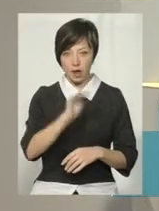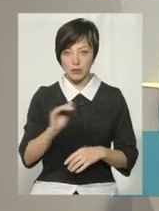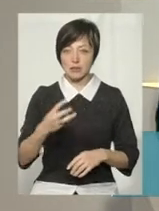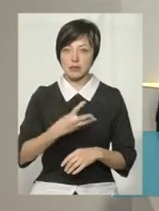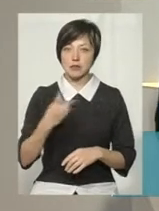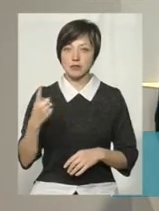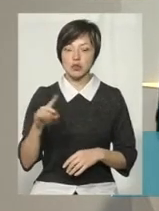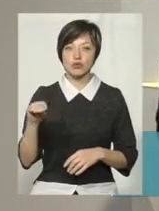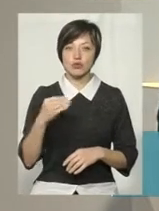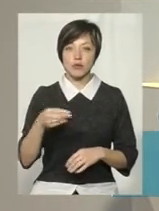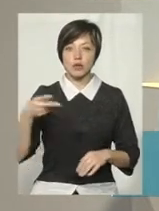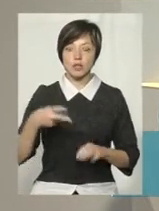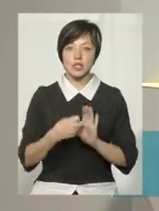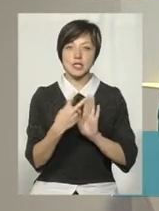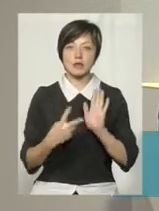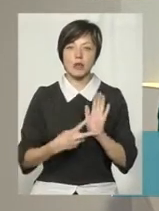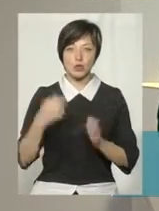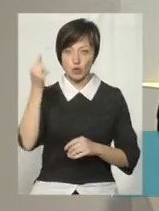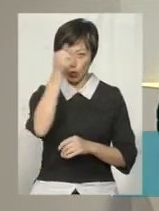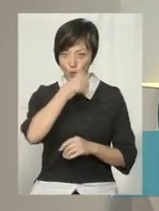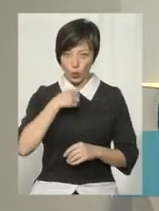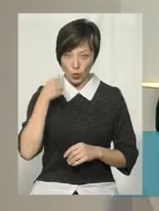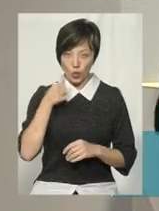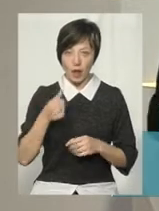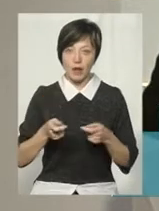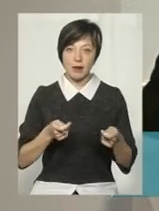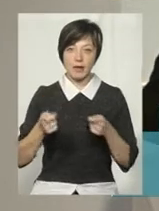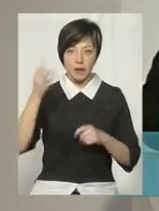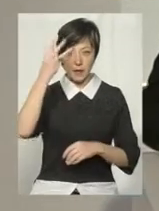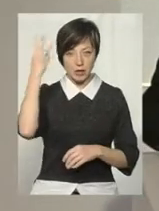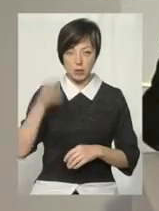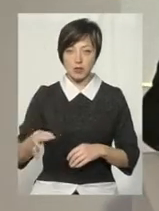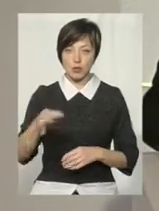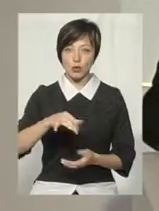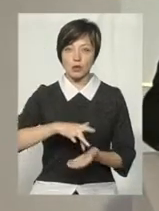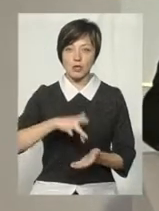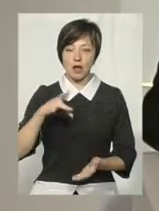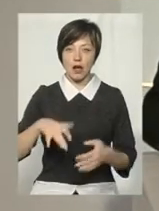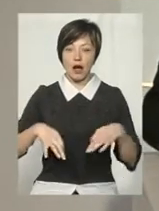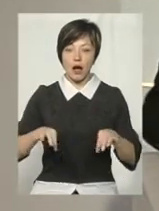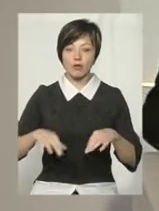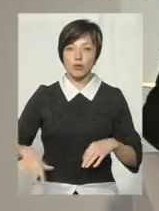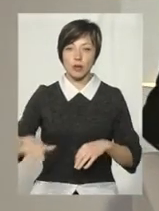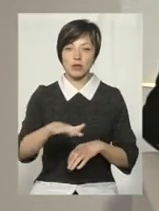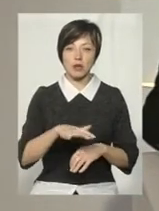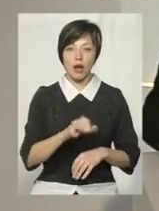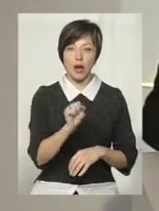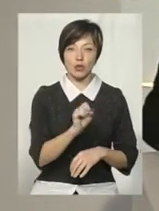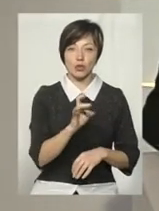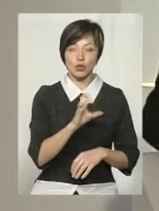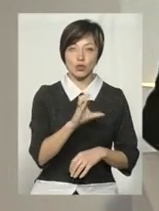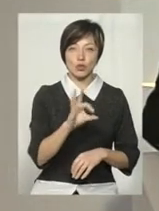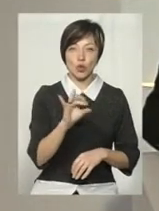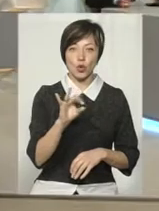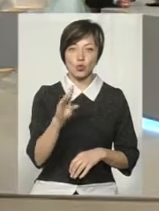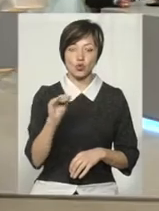31 жовтня 2017 року керівника Хмельницького обласного осередку «Автомайдан» Артура Сторожука, сьогодні